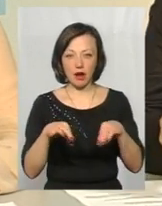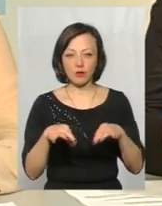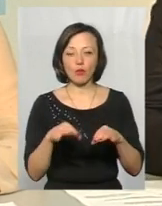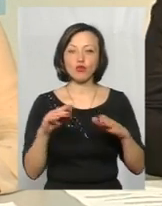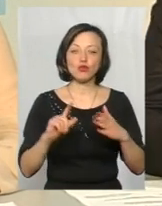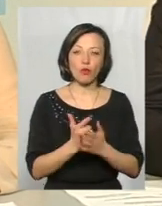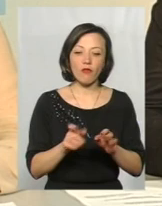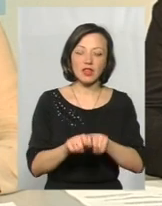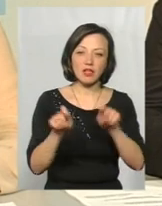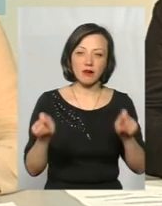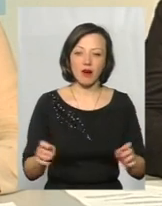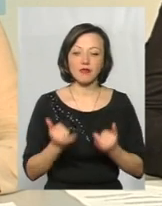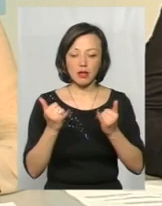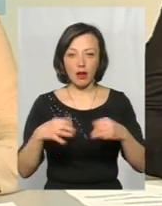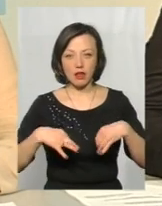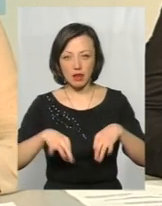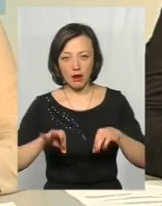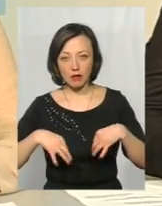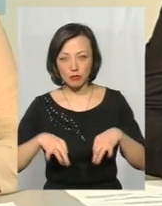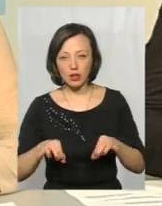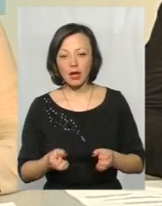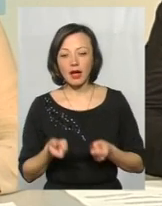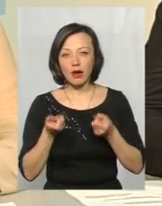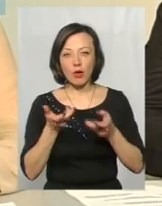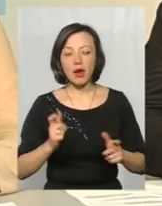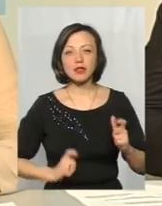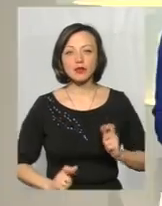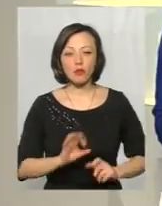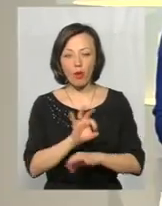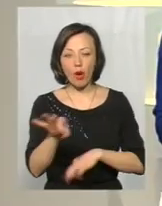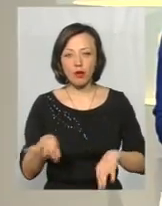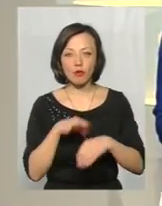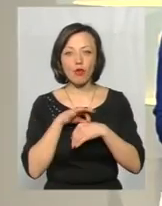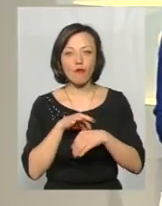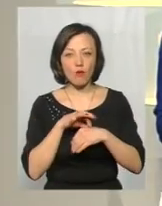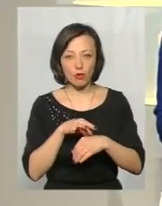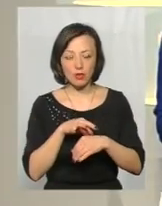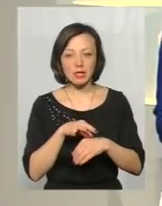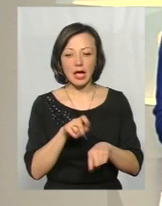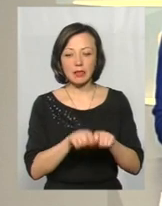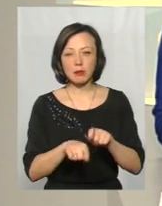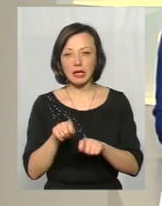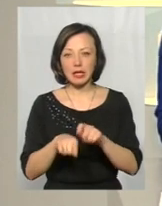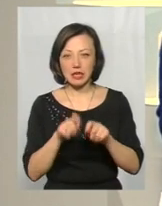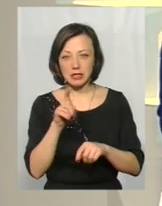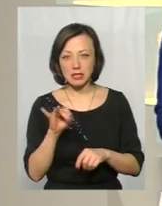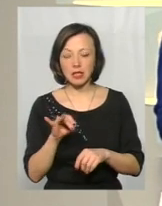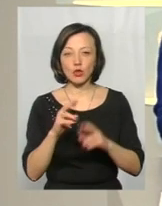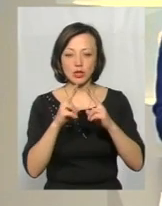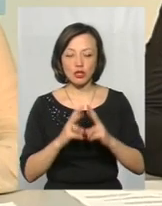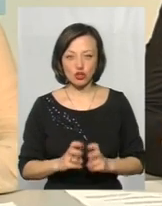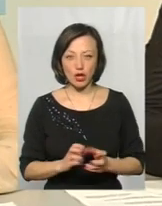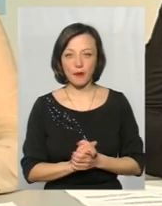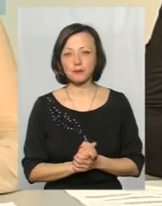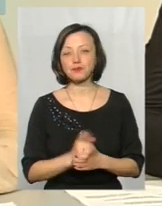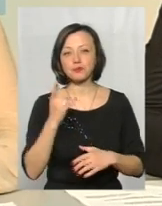відкривався для транспорту. кількома інститутами, проєктами проводилися експертизи і дослідження.